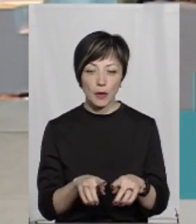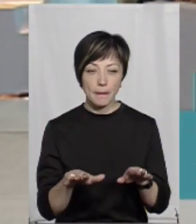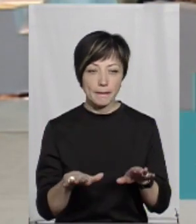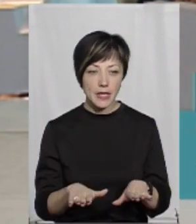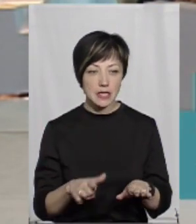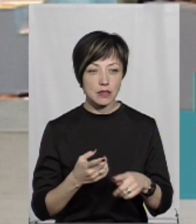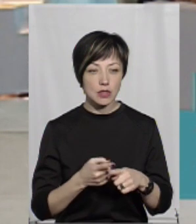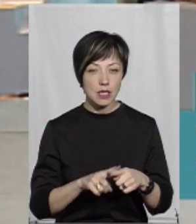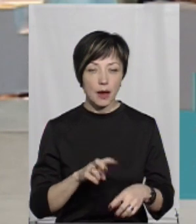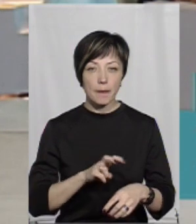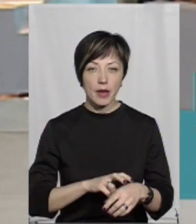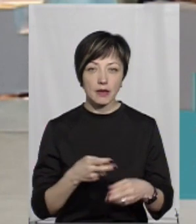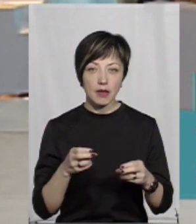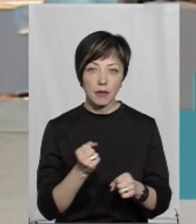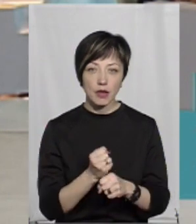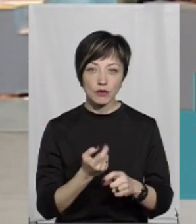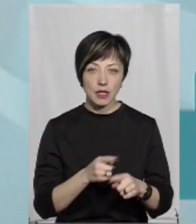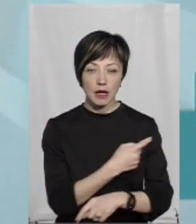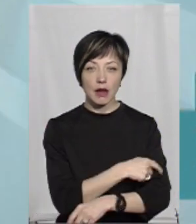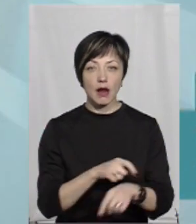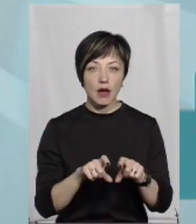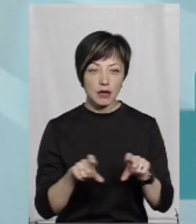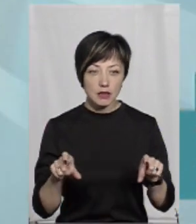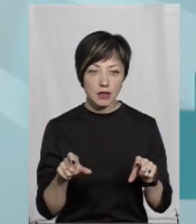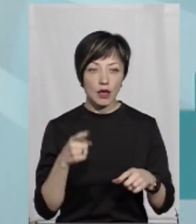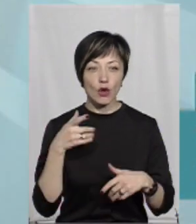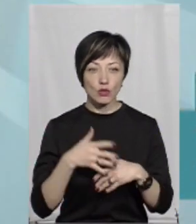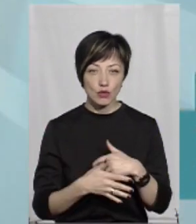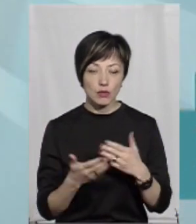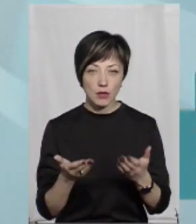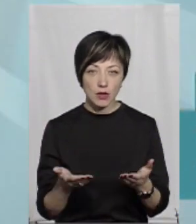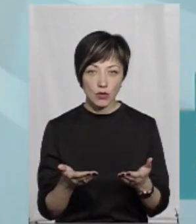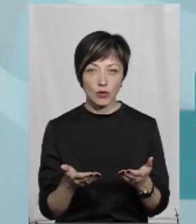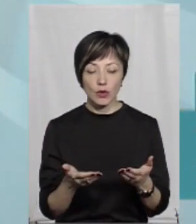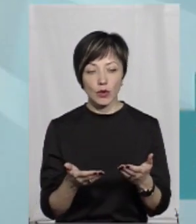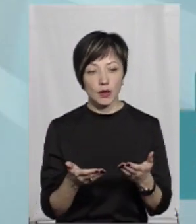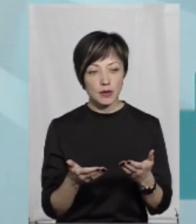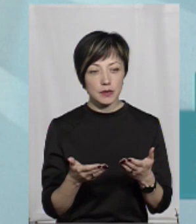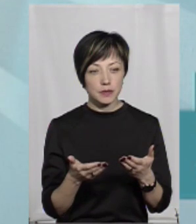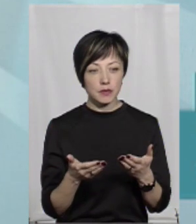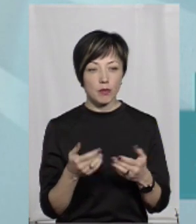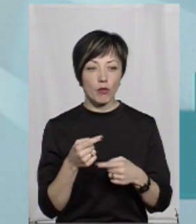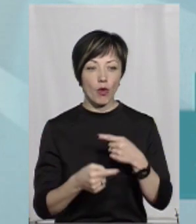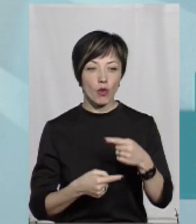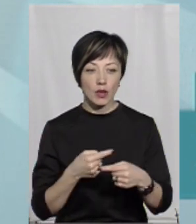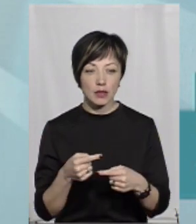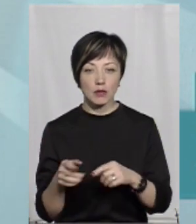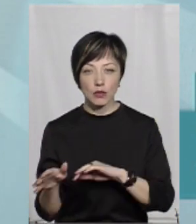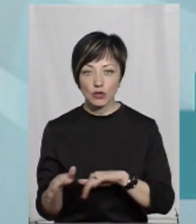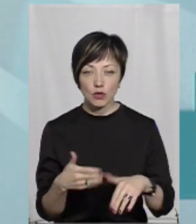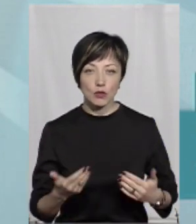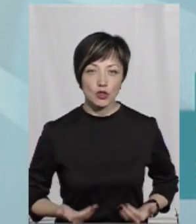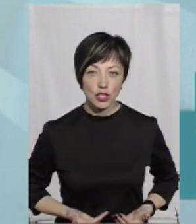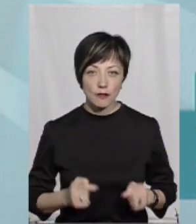місця, до цих медиків, де працюють в цій лікарні. Я їх розумію, якісь покоління пройшло і вони